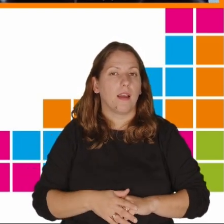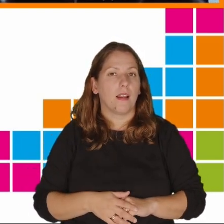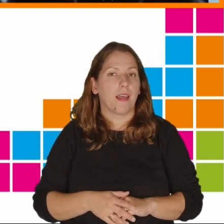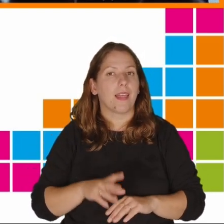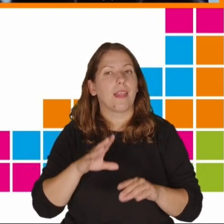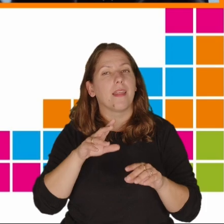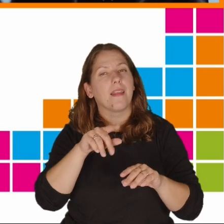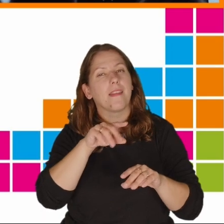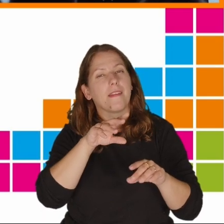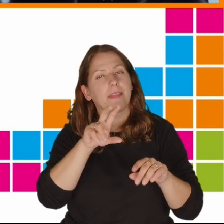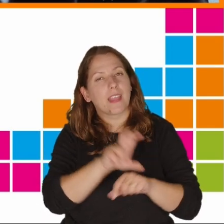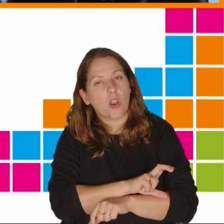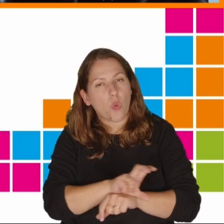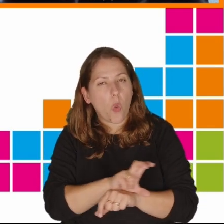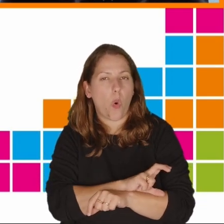technologię